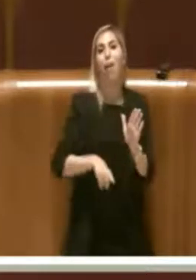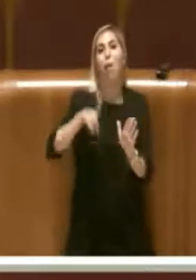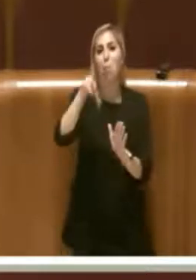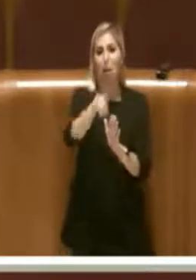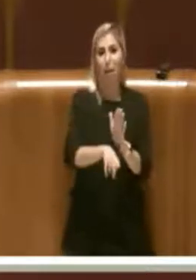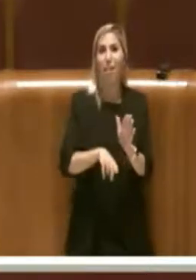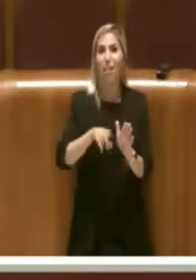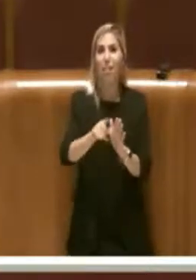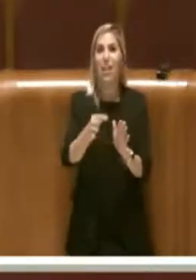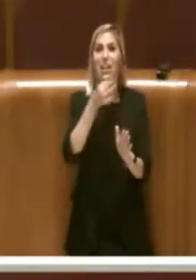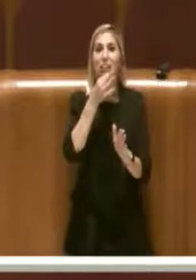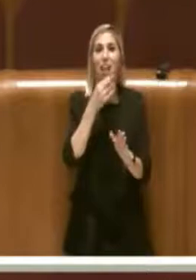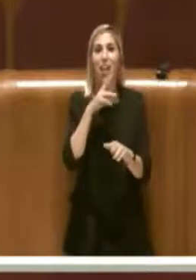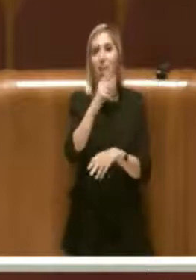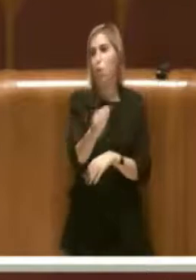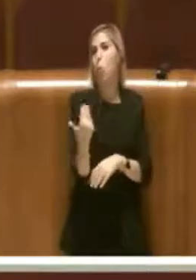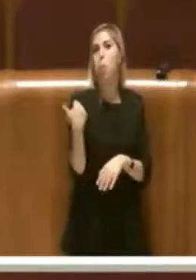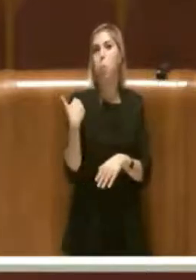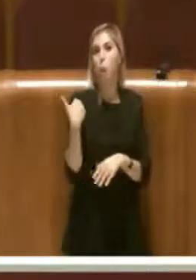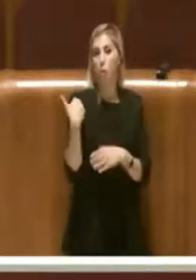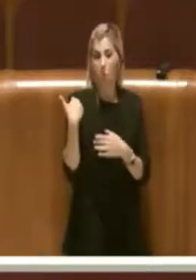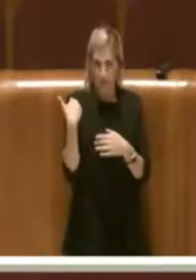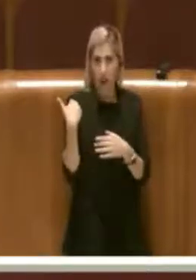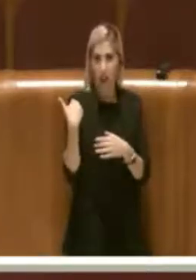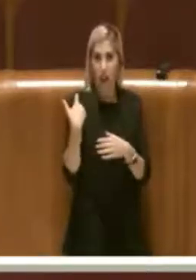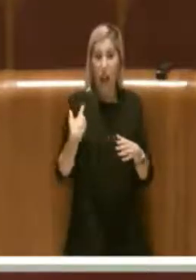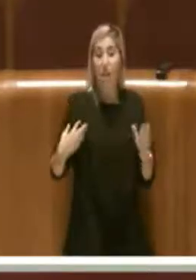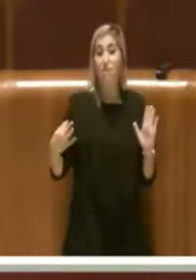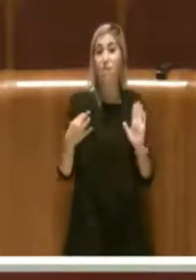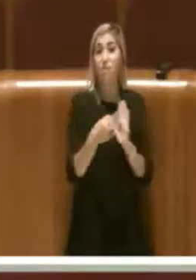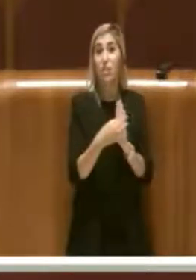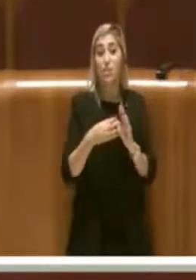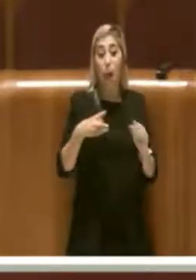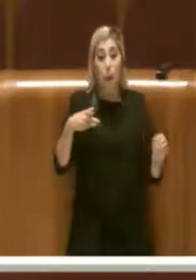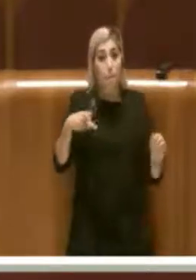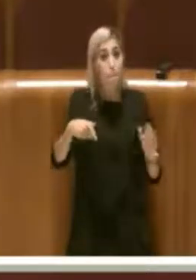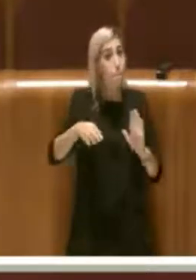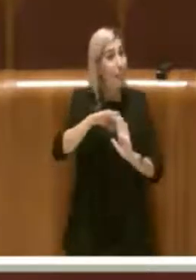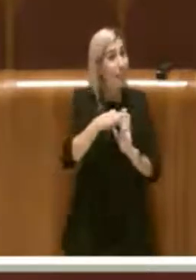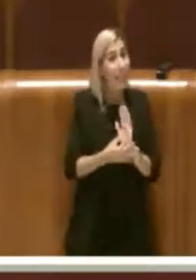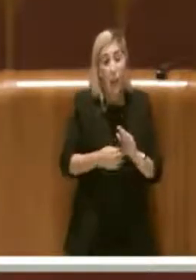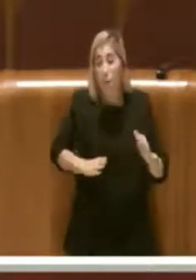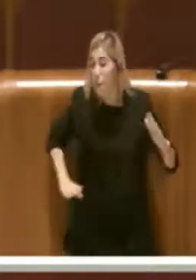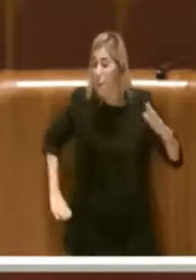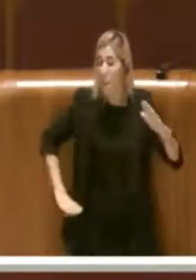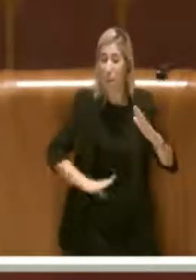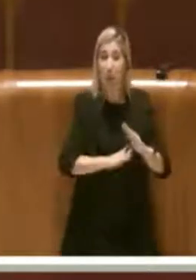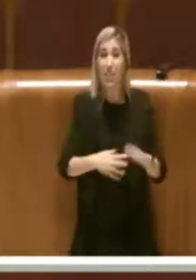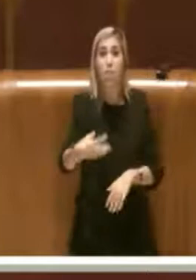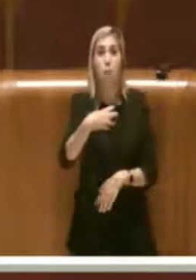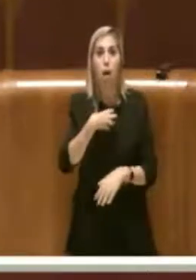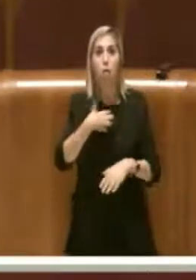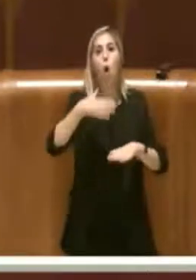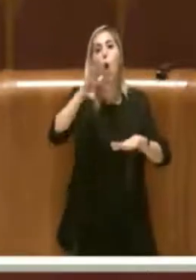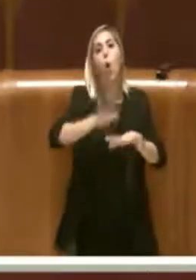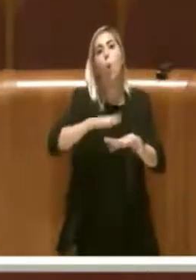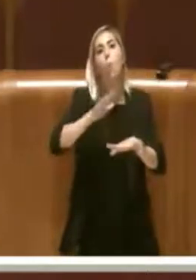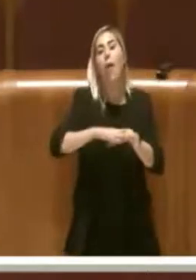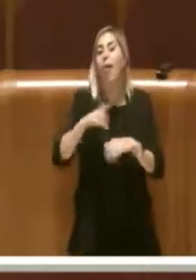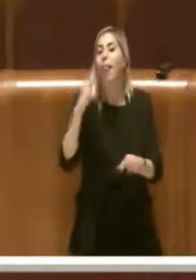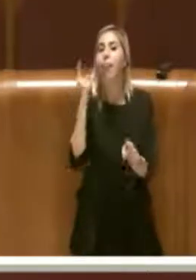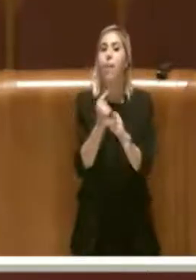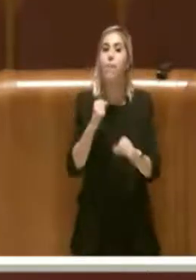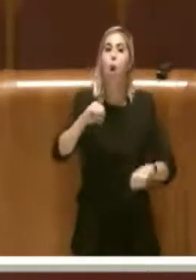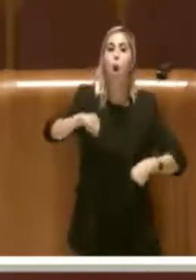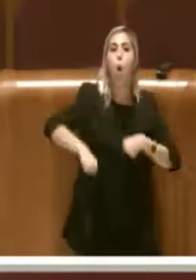quindi summenzionati, fissando un termine superato il quale l'assessore competente dovrà agire